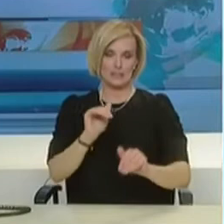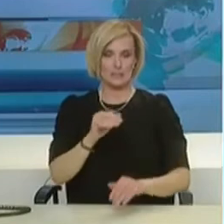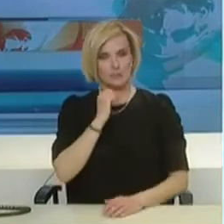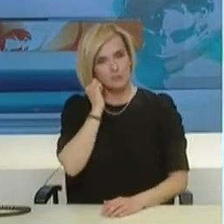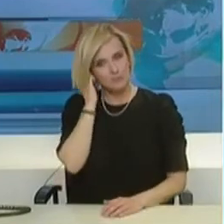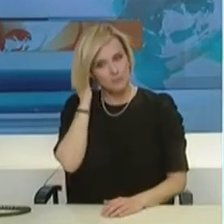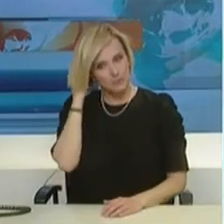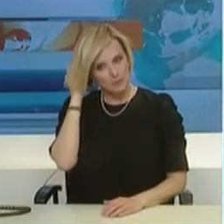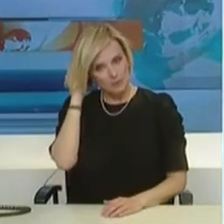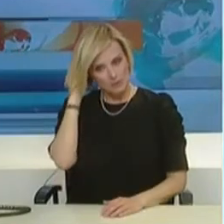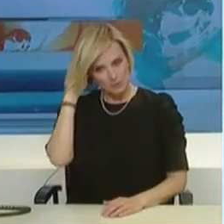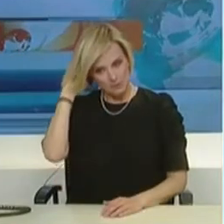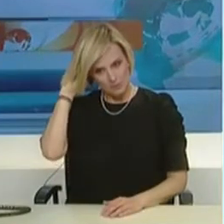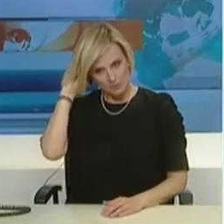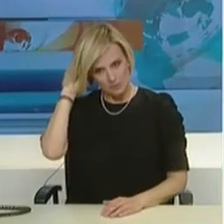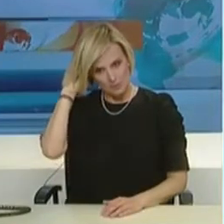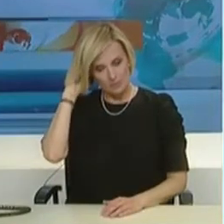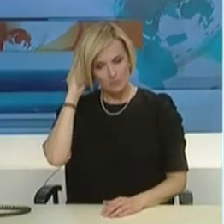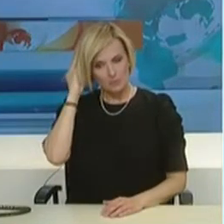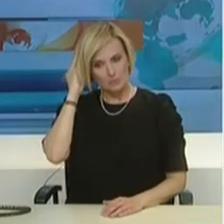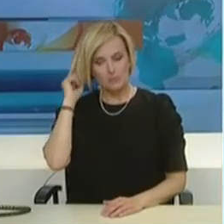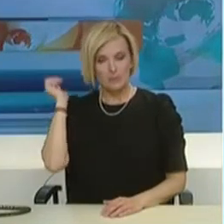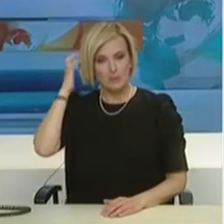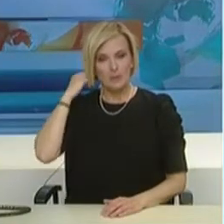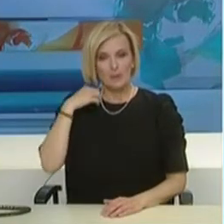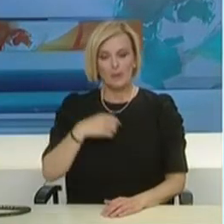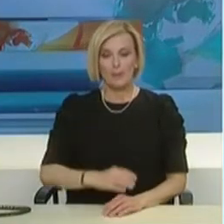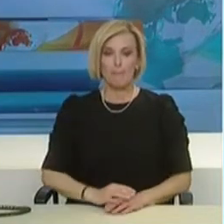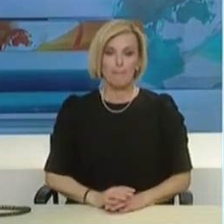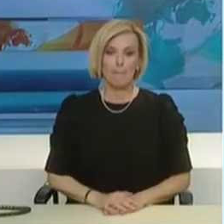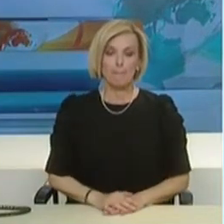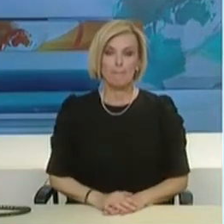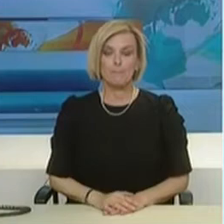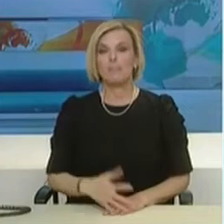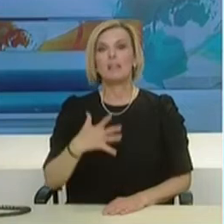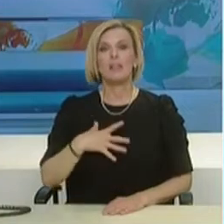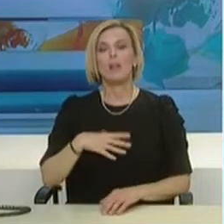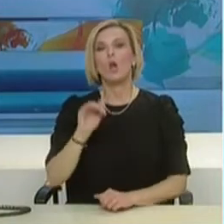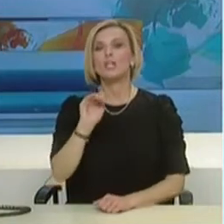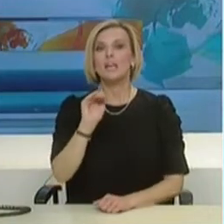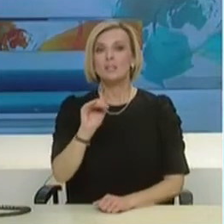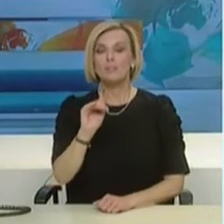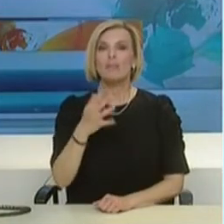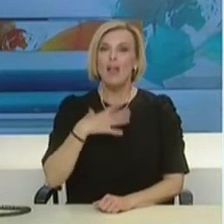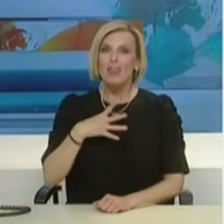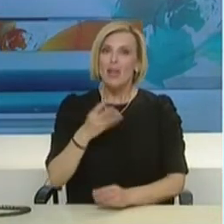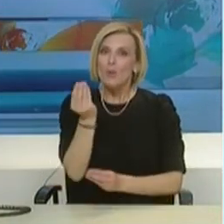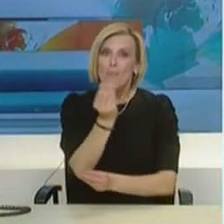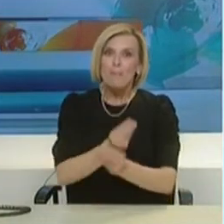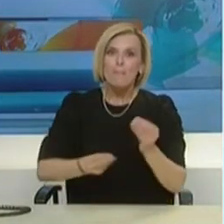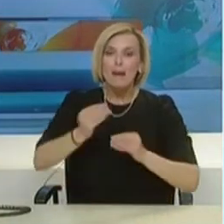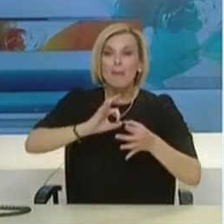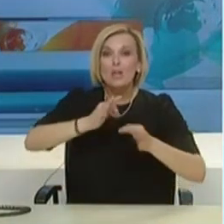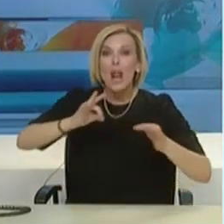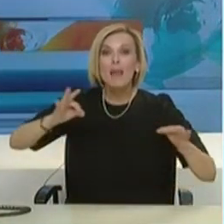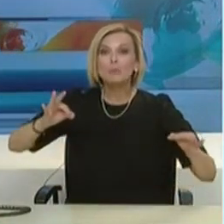Κύριε Αγωρογιάννη. Κύριε Καφηγητά, ήθελα να ρωτήσω αν μπορείτε να μας δώσετε κάποιες περισσότερες εξοπλίες για αυτό το